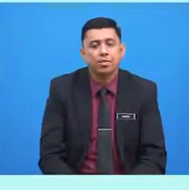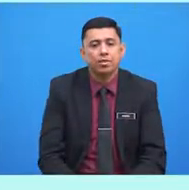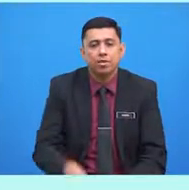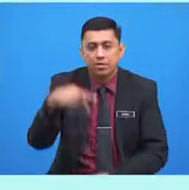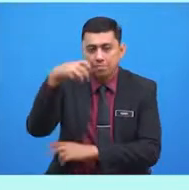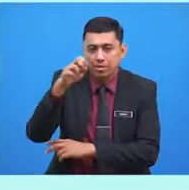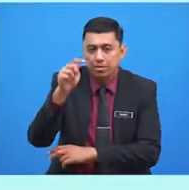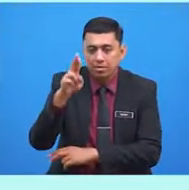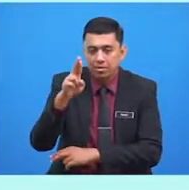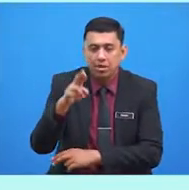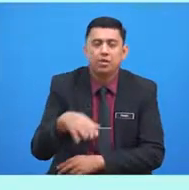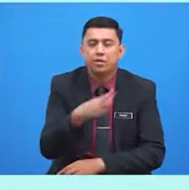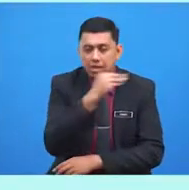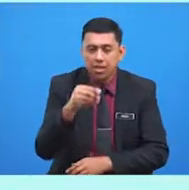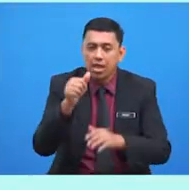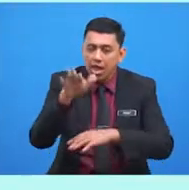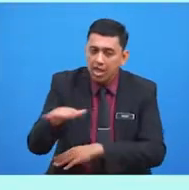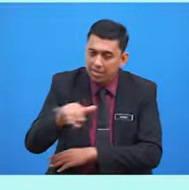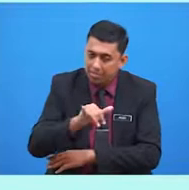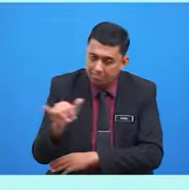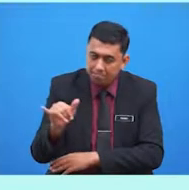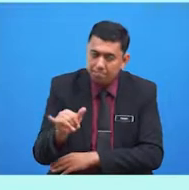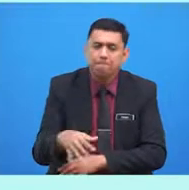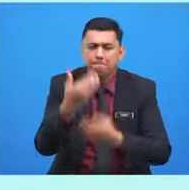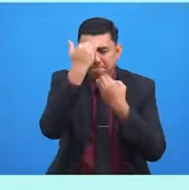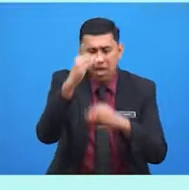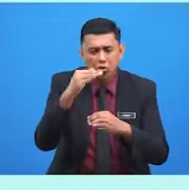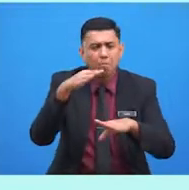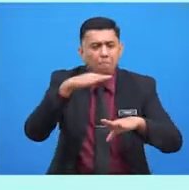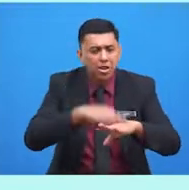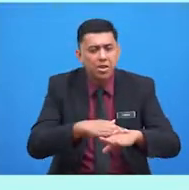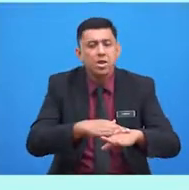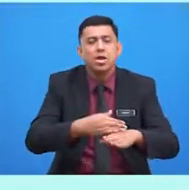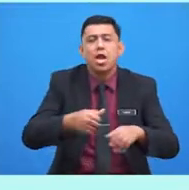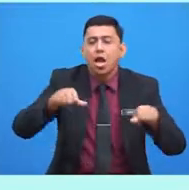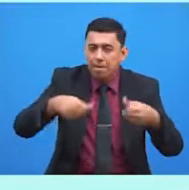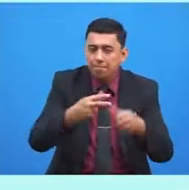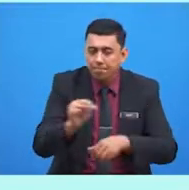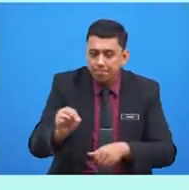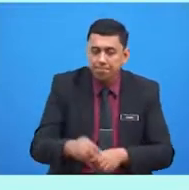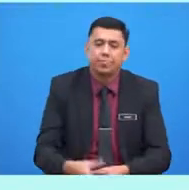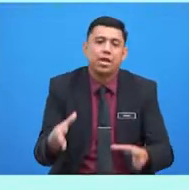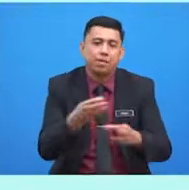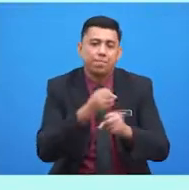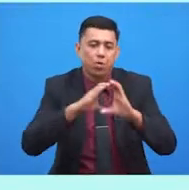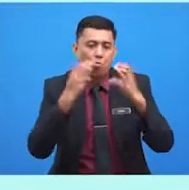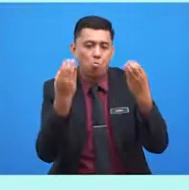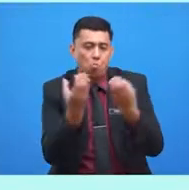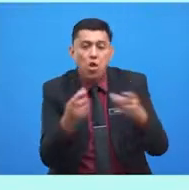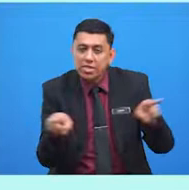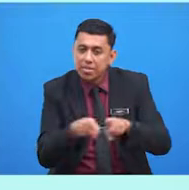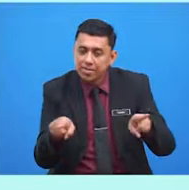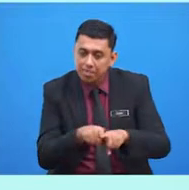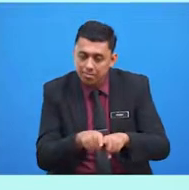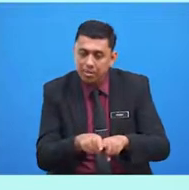adiknya patuh kepada amalan ini. Mereka dapat berkumpul bersama-sama